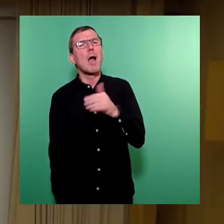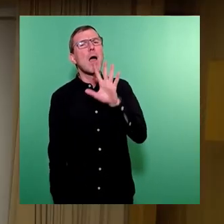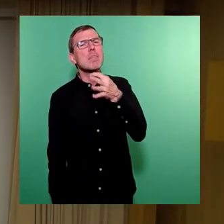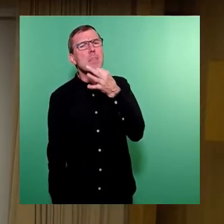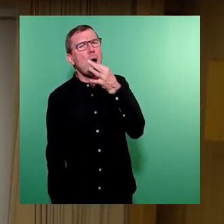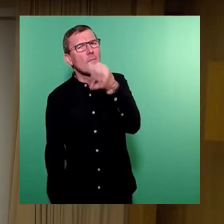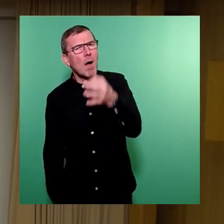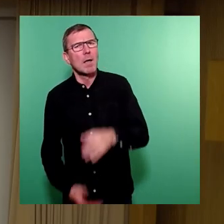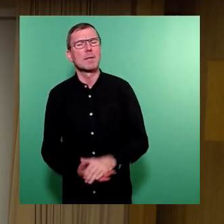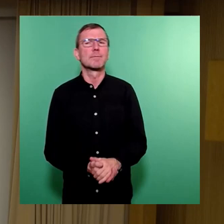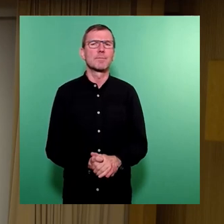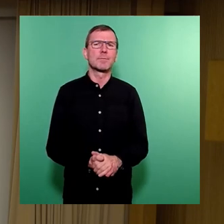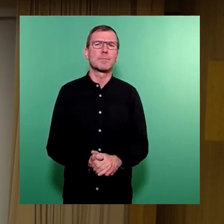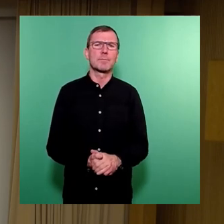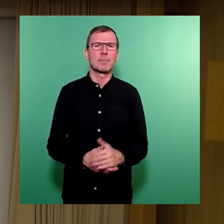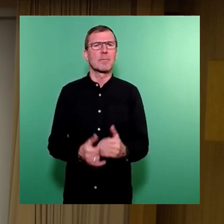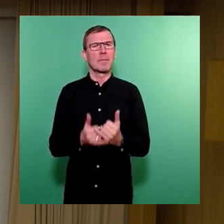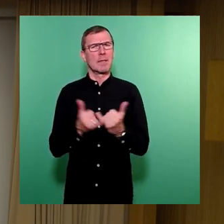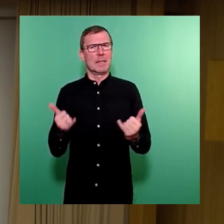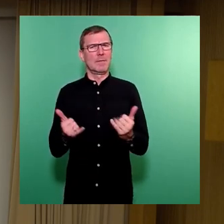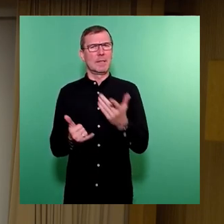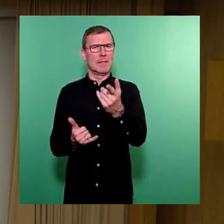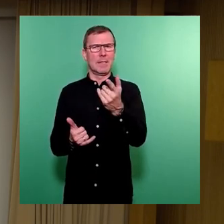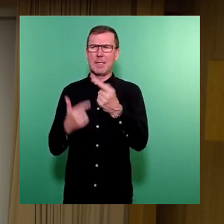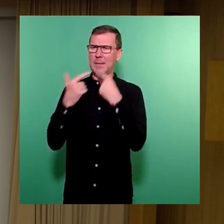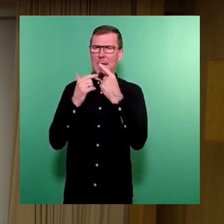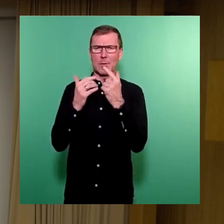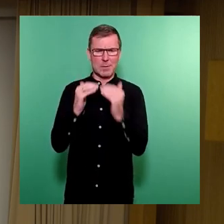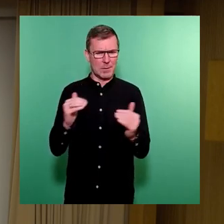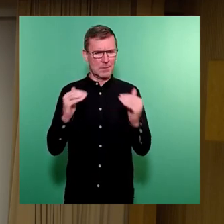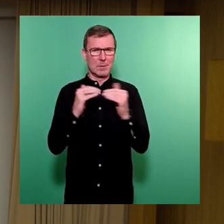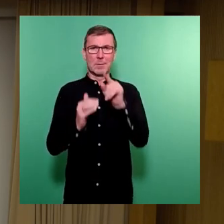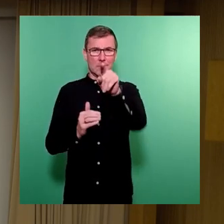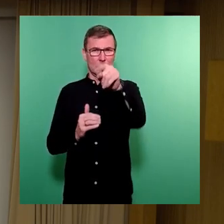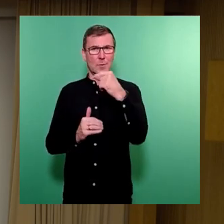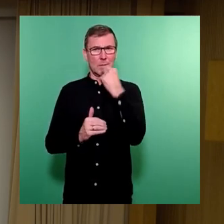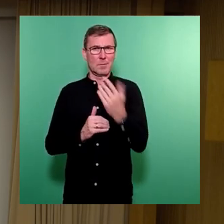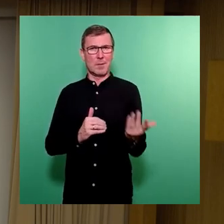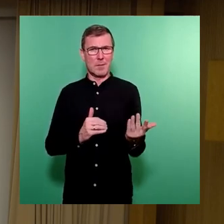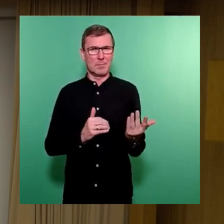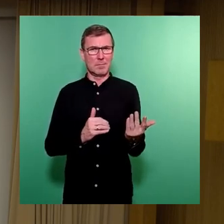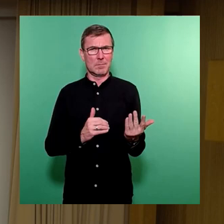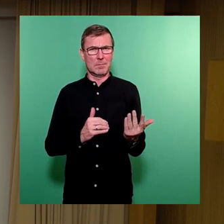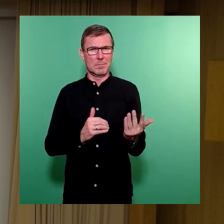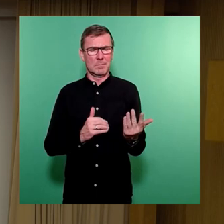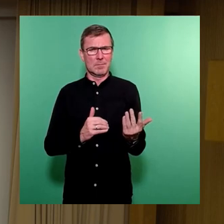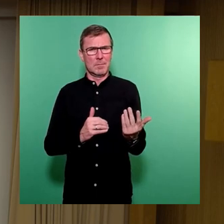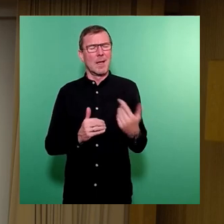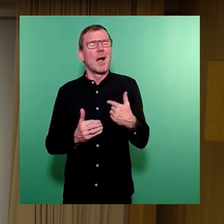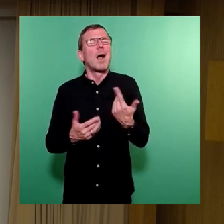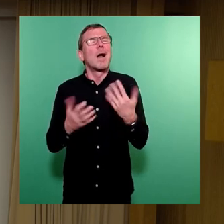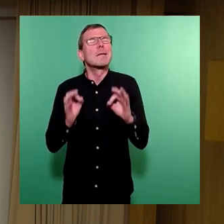wie bringen Sie die Aussage überein, dass Sie sagen, ich habe jetzt nicht genau